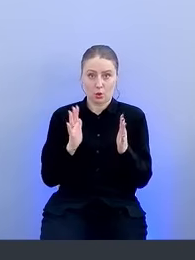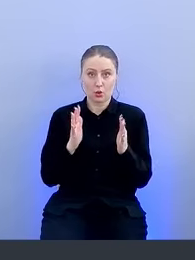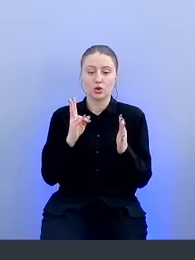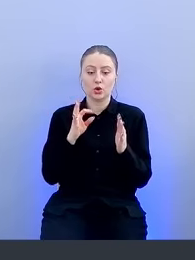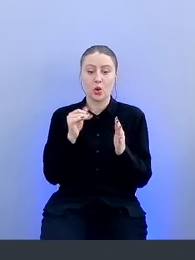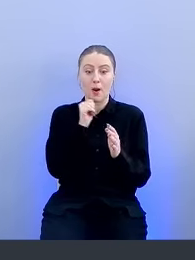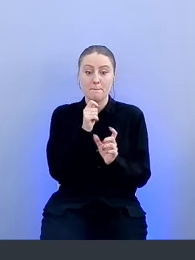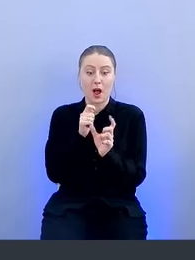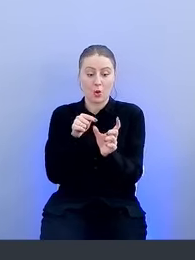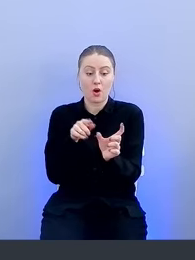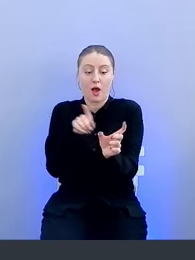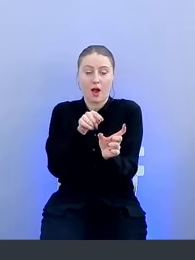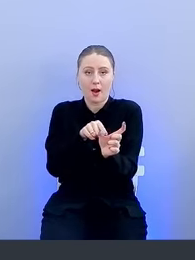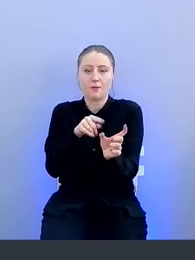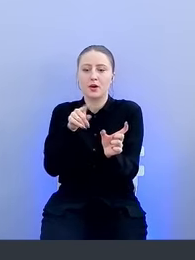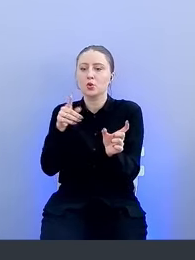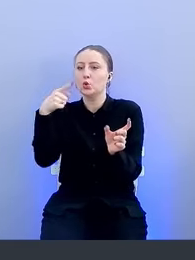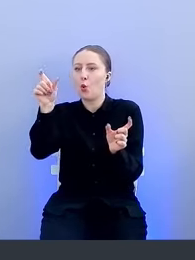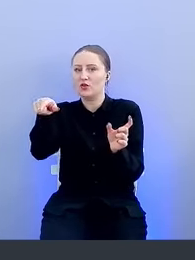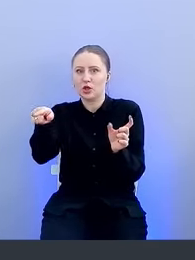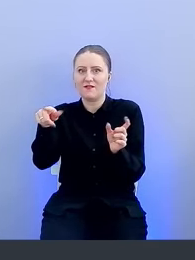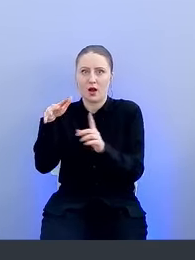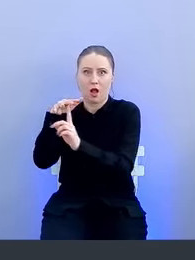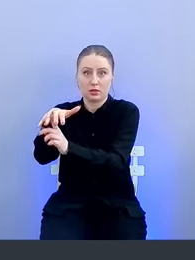с таким паролем, как у тебя, в руте другого пользователя,